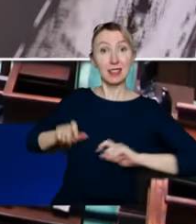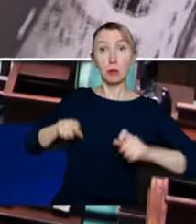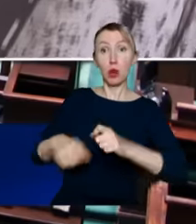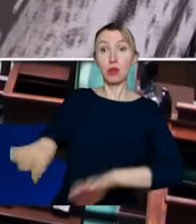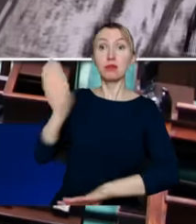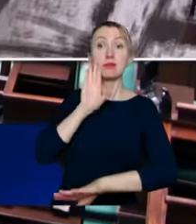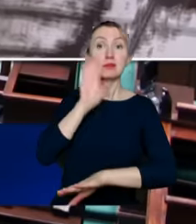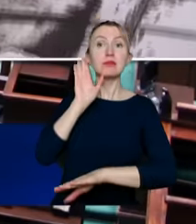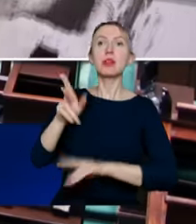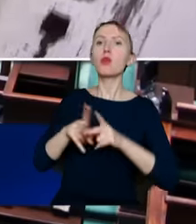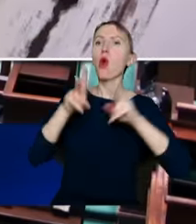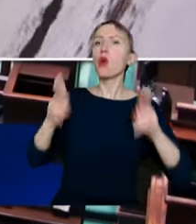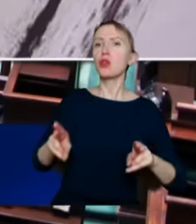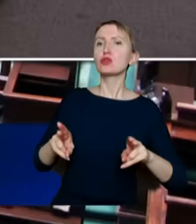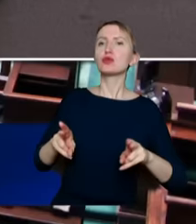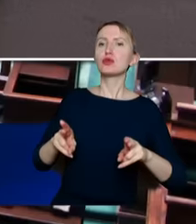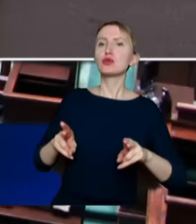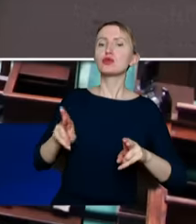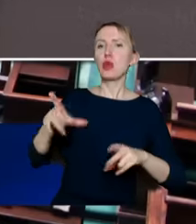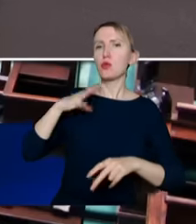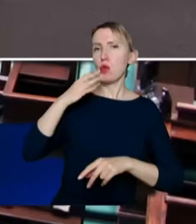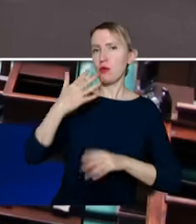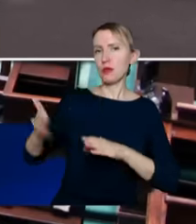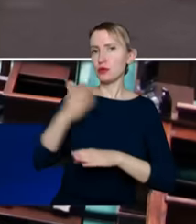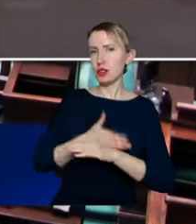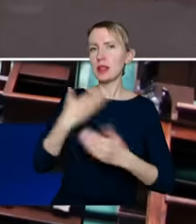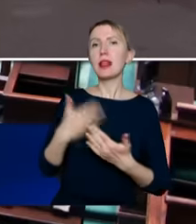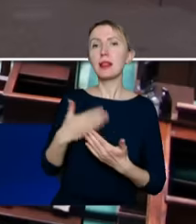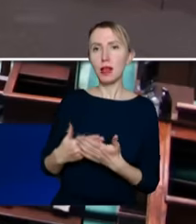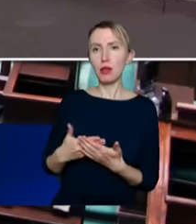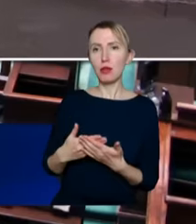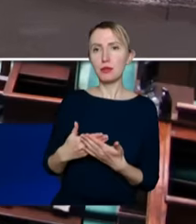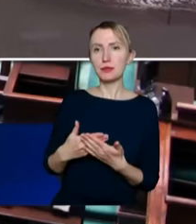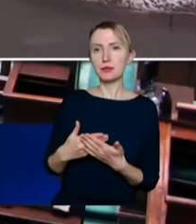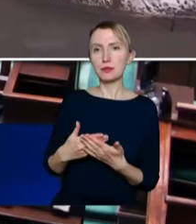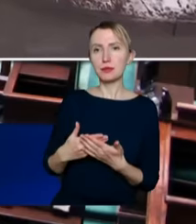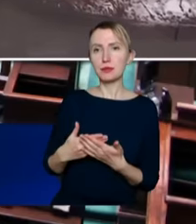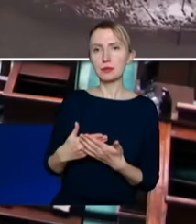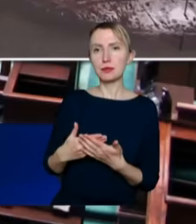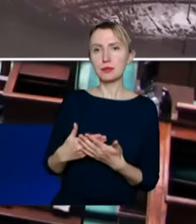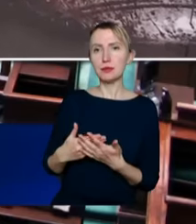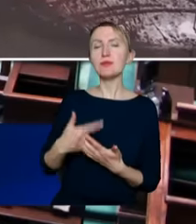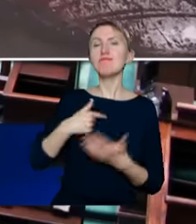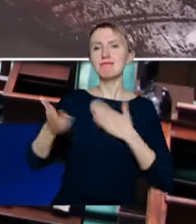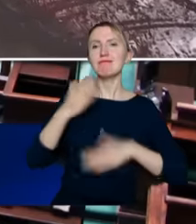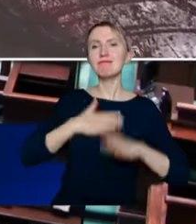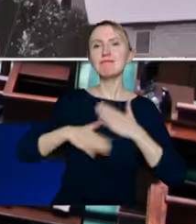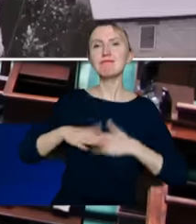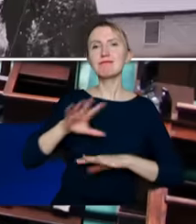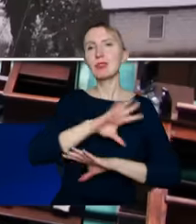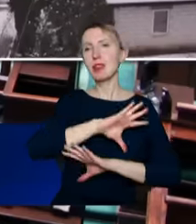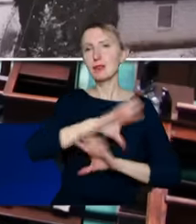przez ten okres, jaki zapowiadamy. Dlatego, dlatego tutaj ja się cieszę, że wszystkie organizacje